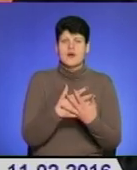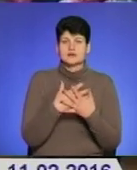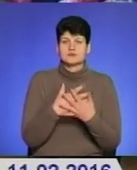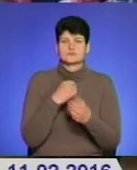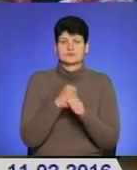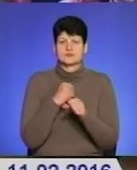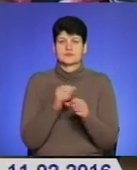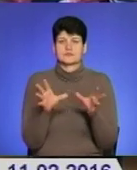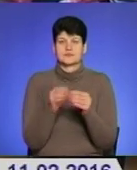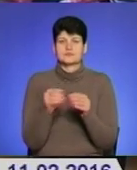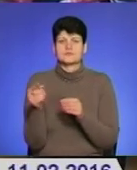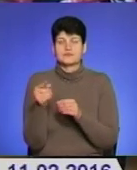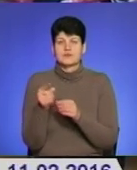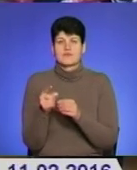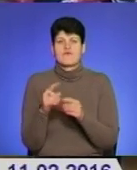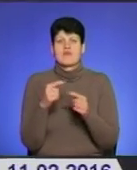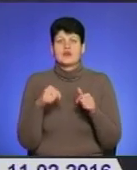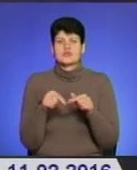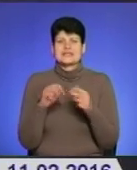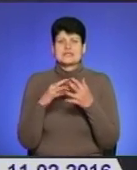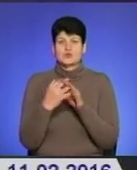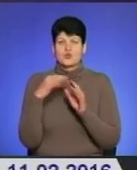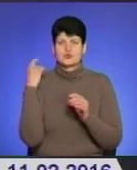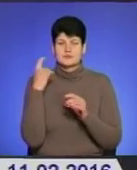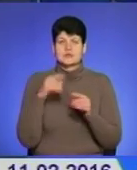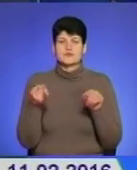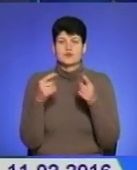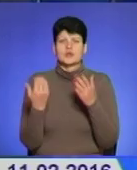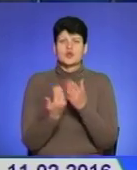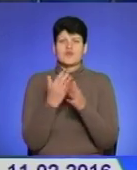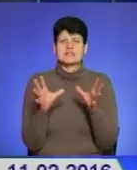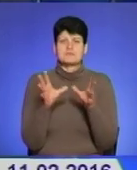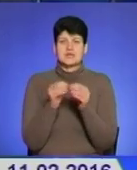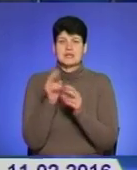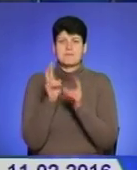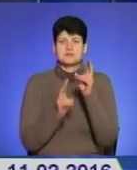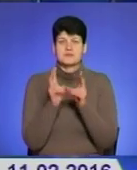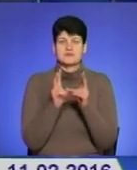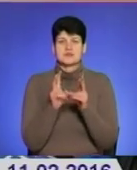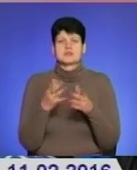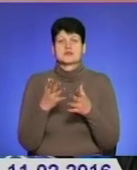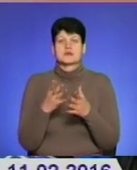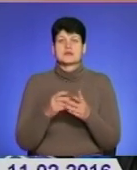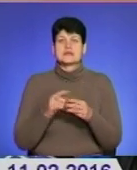Тернопільщиною у галузі сільського господарства, створювати нові спільні підприємства з виробництва сільгосптехніки.